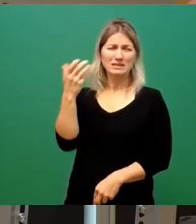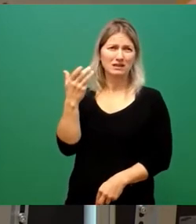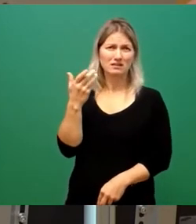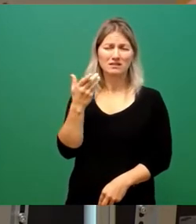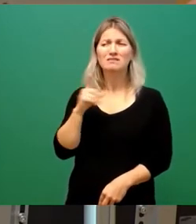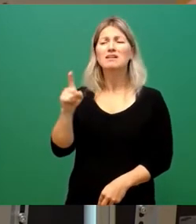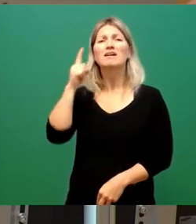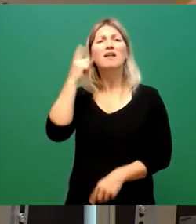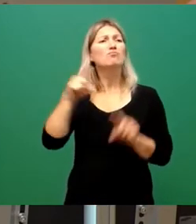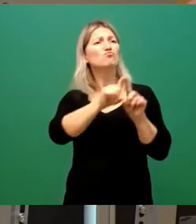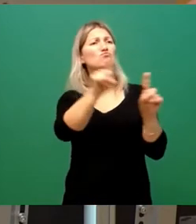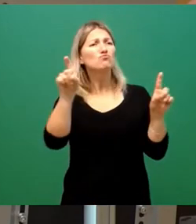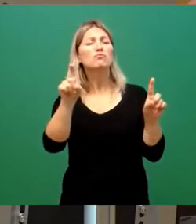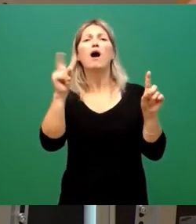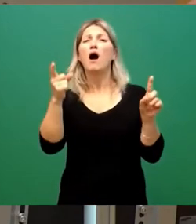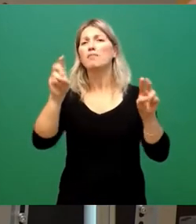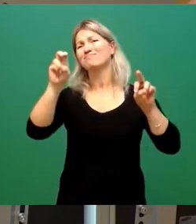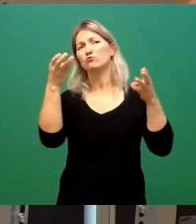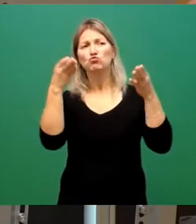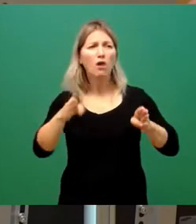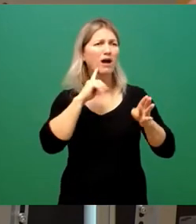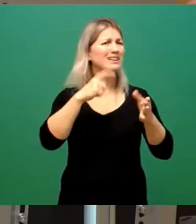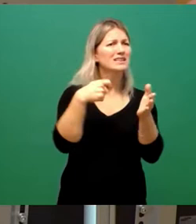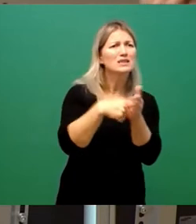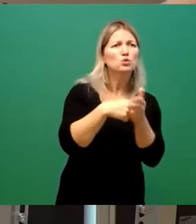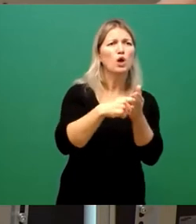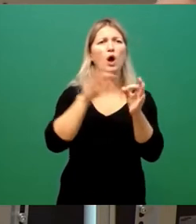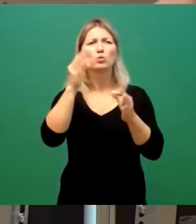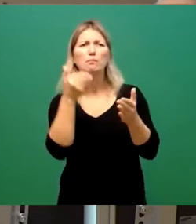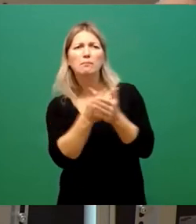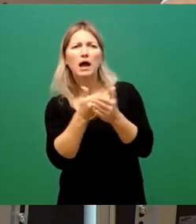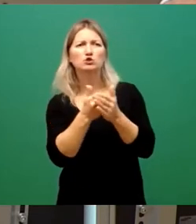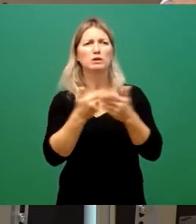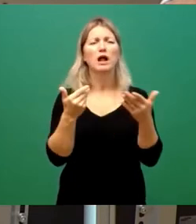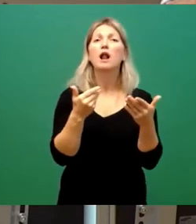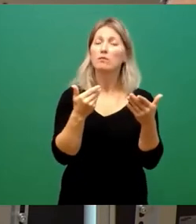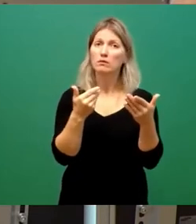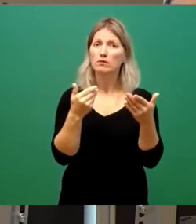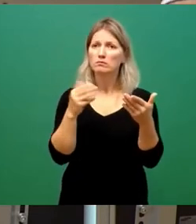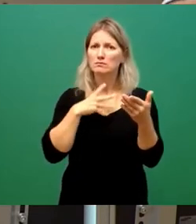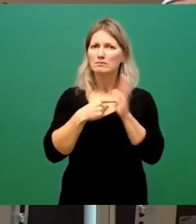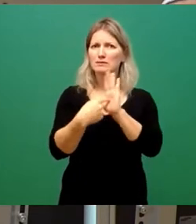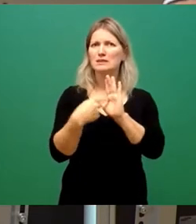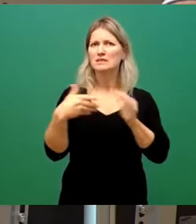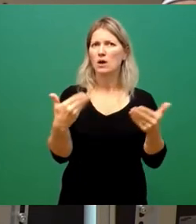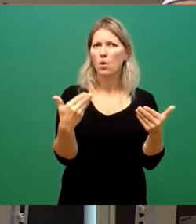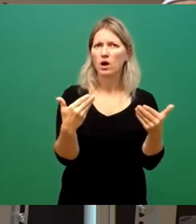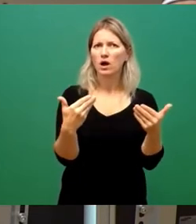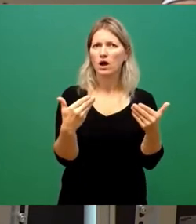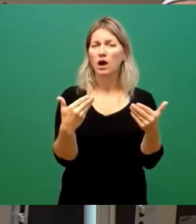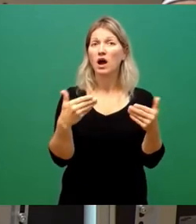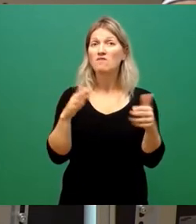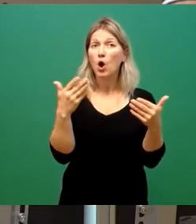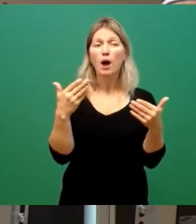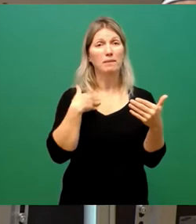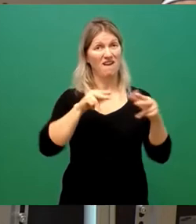mit gutem Beispiel vorangehen. Und da wäre es auch vielleicht ein richtiges Signal, genau das zu tun, weil wir leisten uns in der Verwaltung